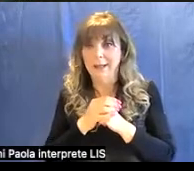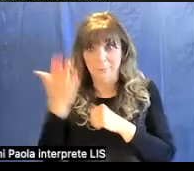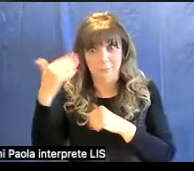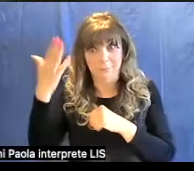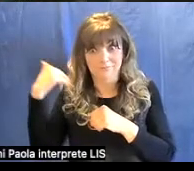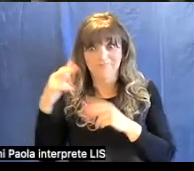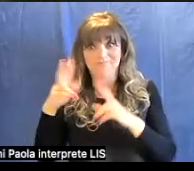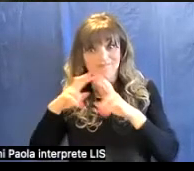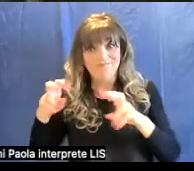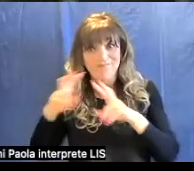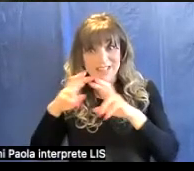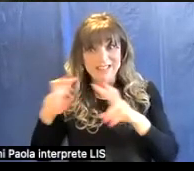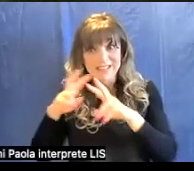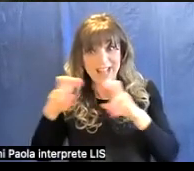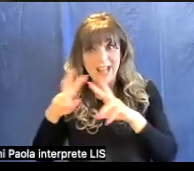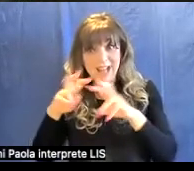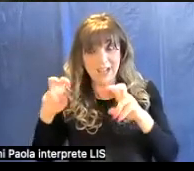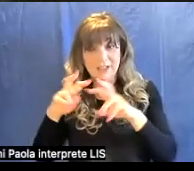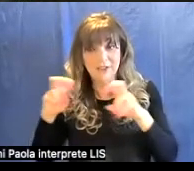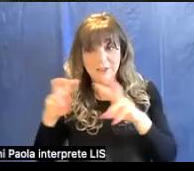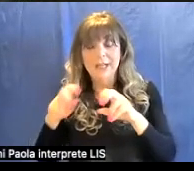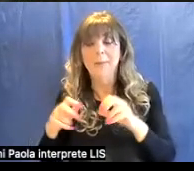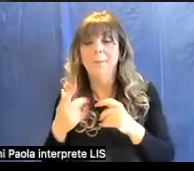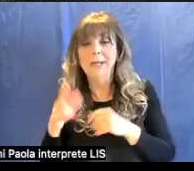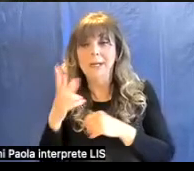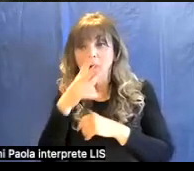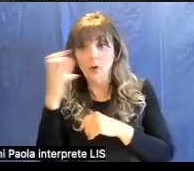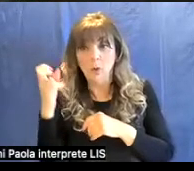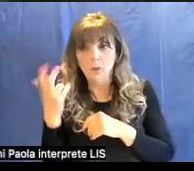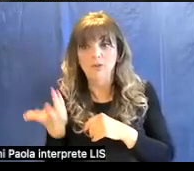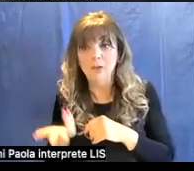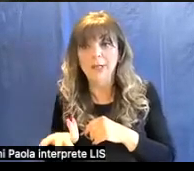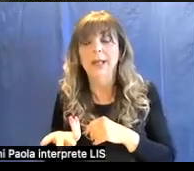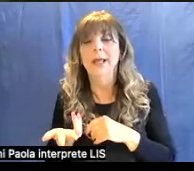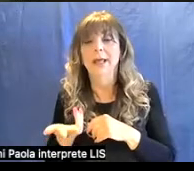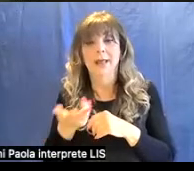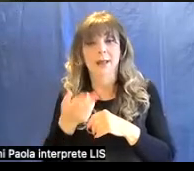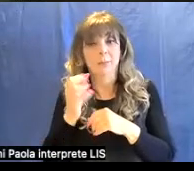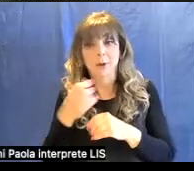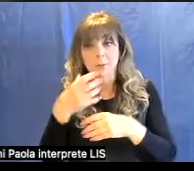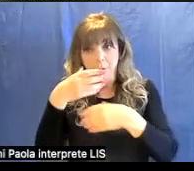diagnostica con la quale si riconoscevano appunto i minerali al microscopio.